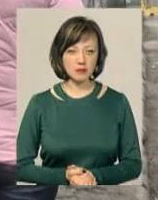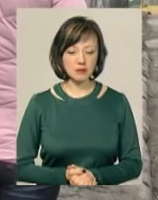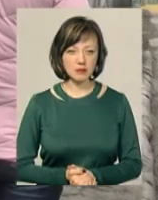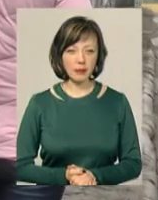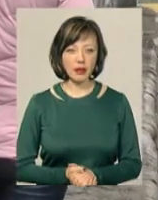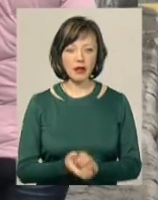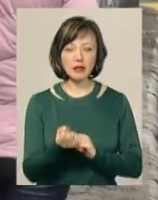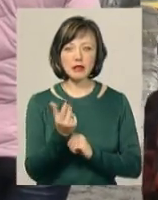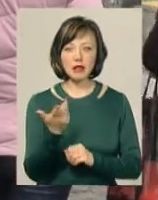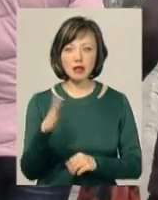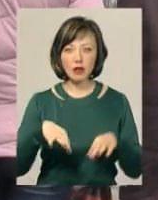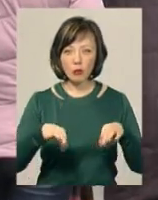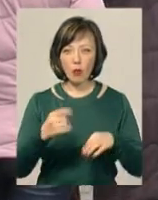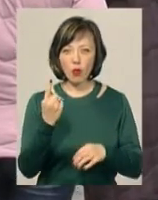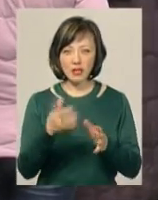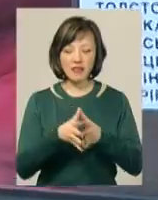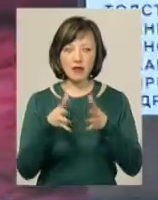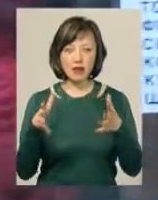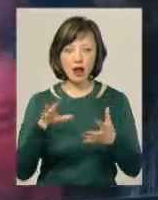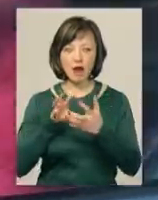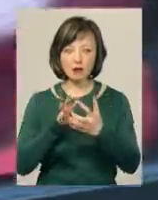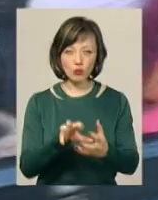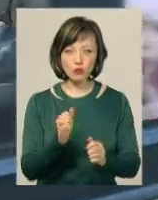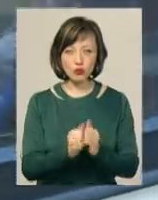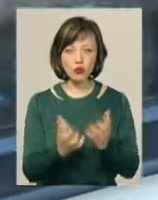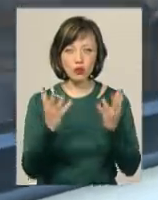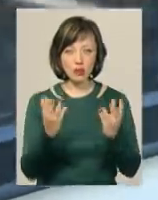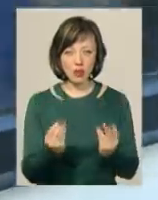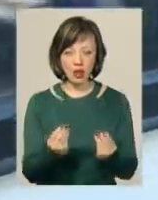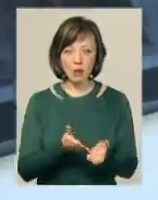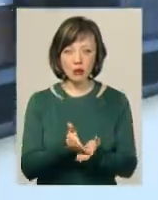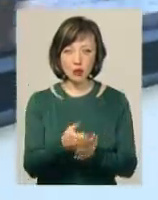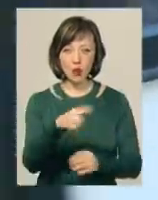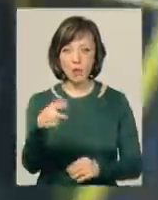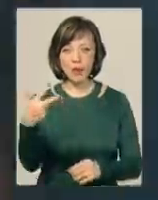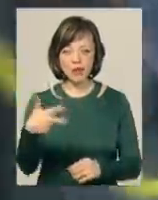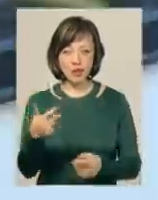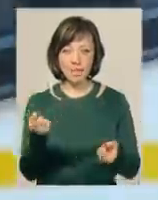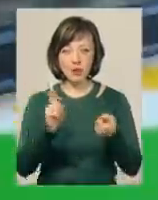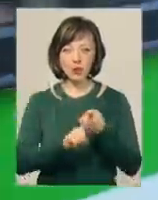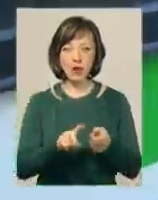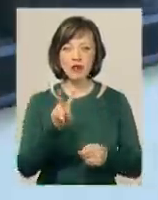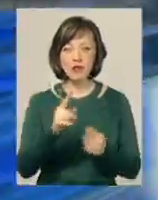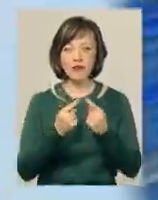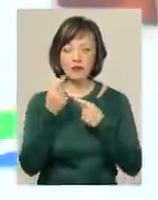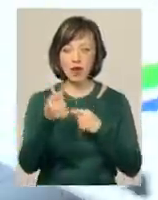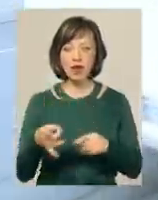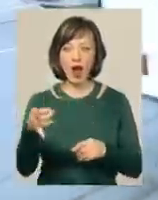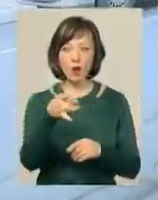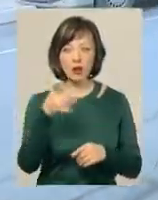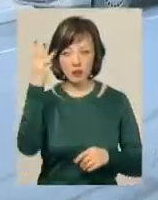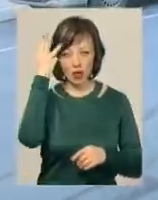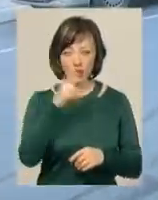13 автомобілів та один великогабаритний автобус щодня виходять на маршрут номер 30. Він сполучає два віддалених мікрорайони